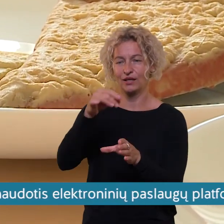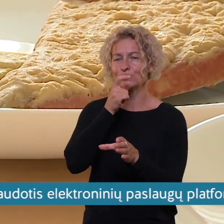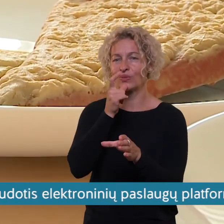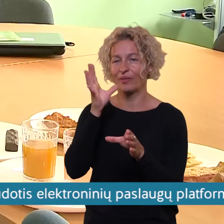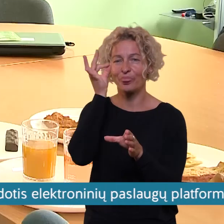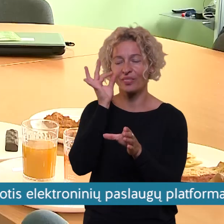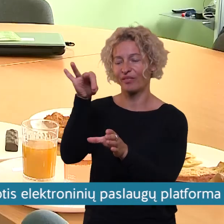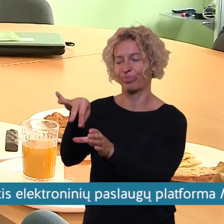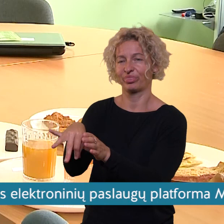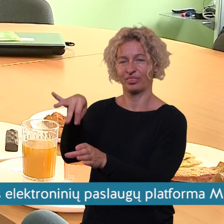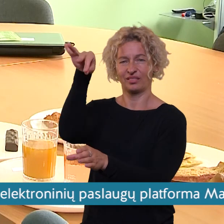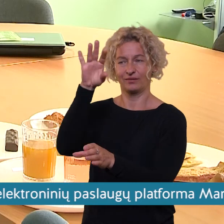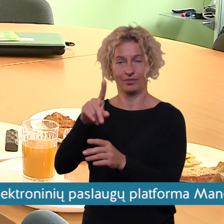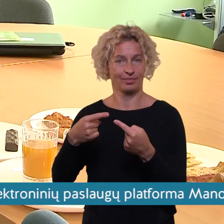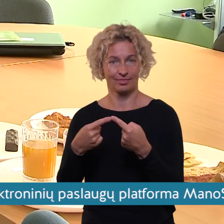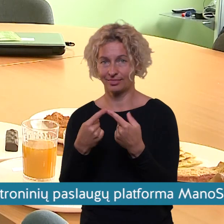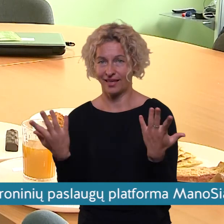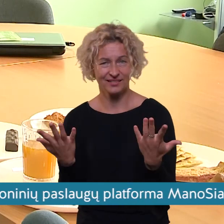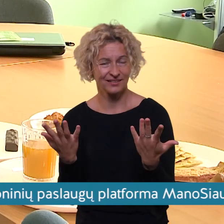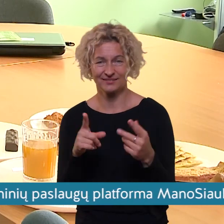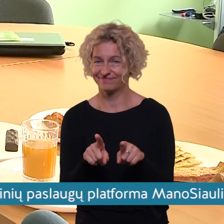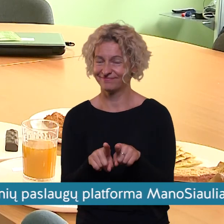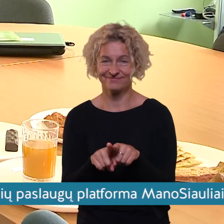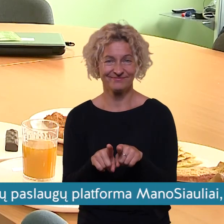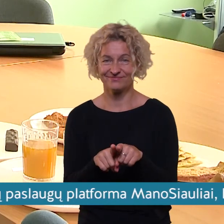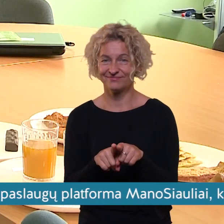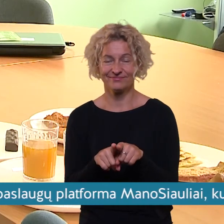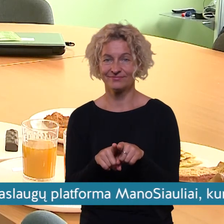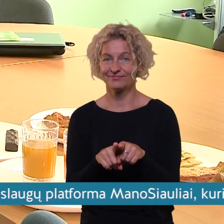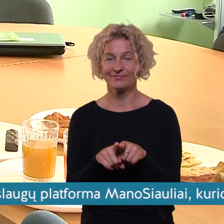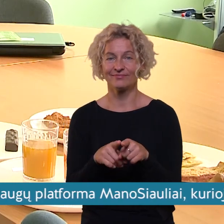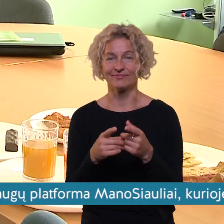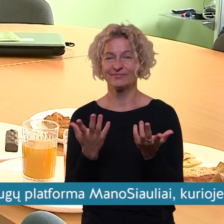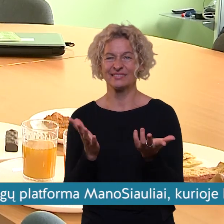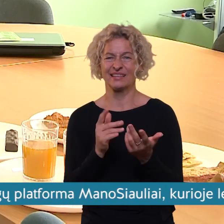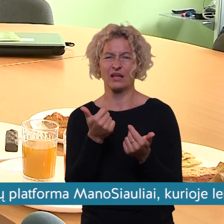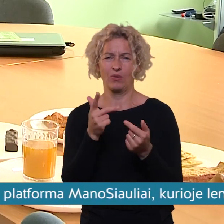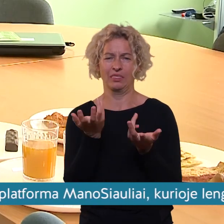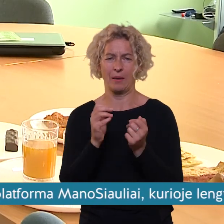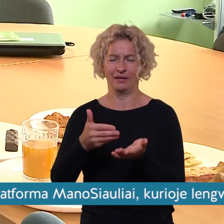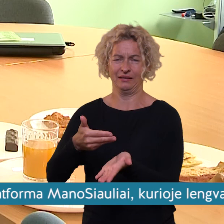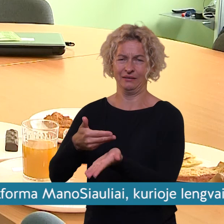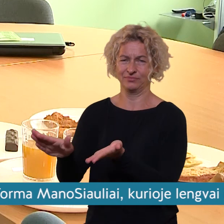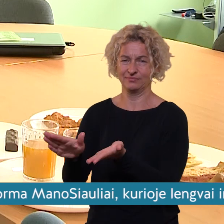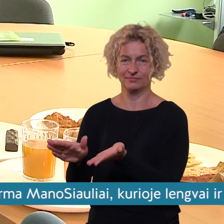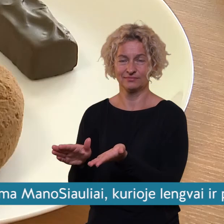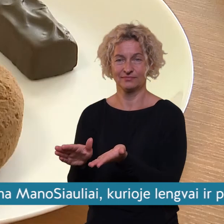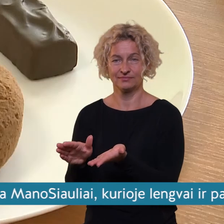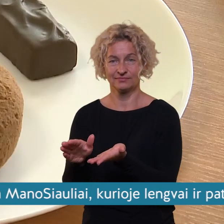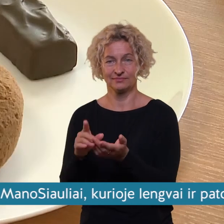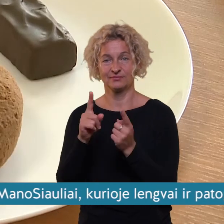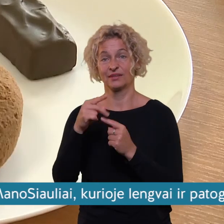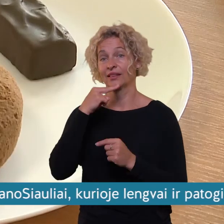arogų, kurios yra išmirkytos, džiovintos išmirkytos cukraus sirupė. Tai tokių gaminių reiktų vengti.